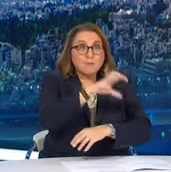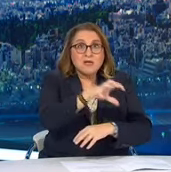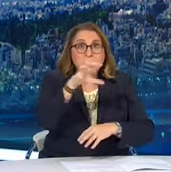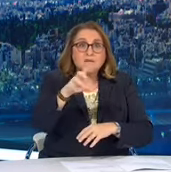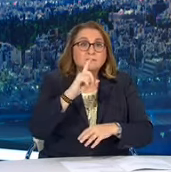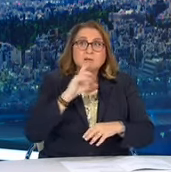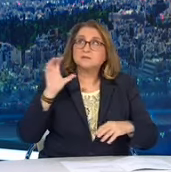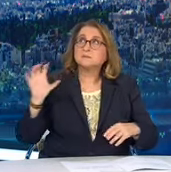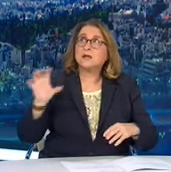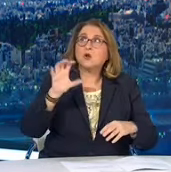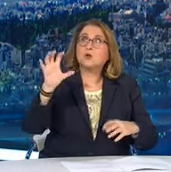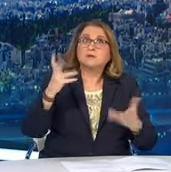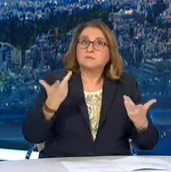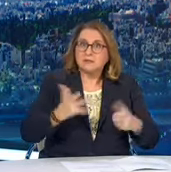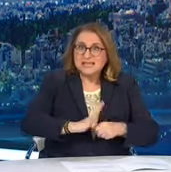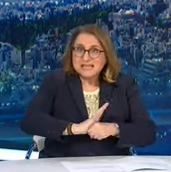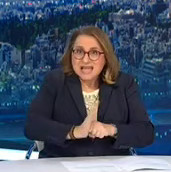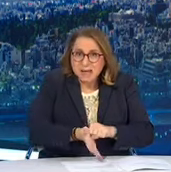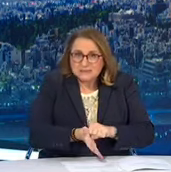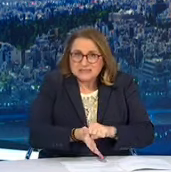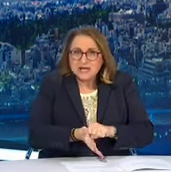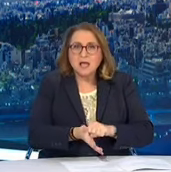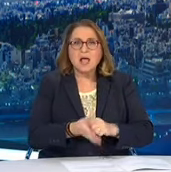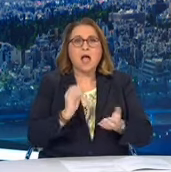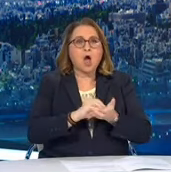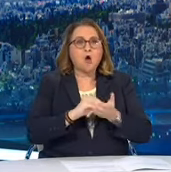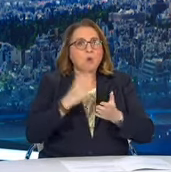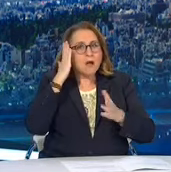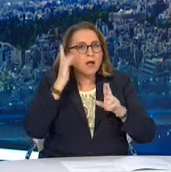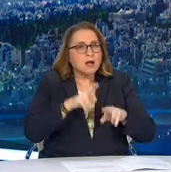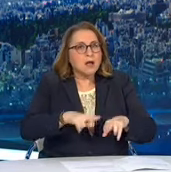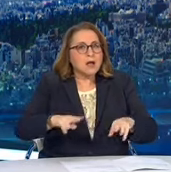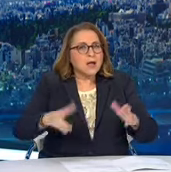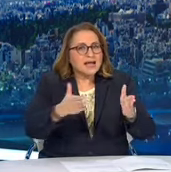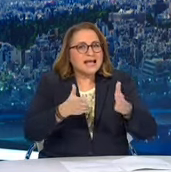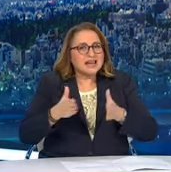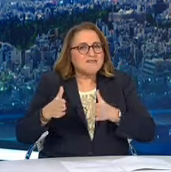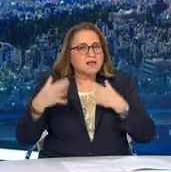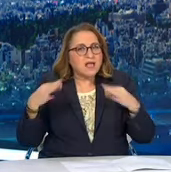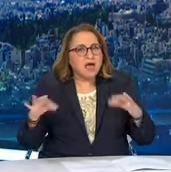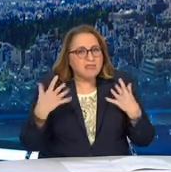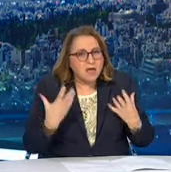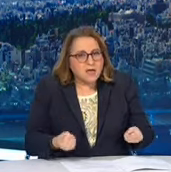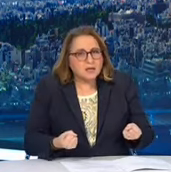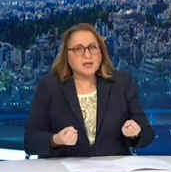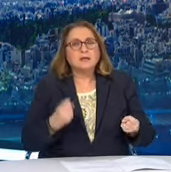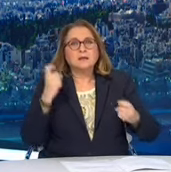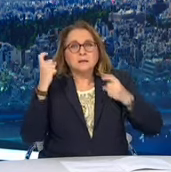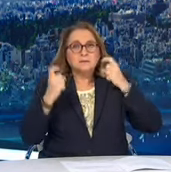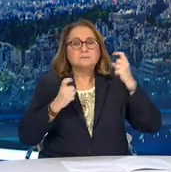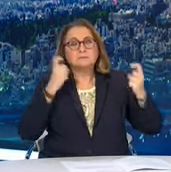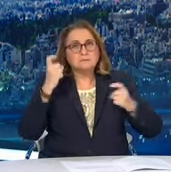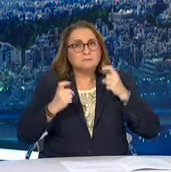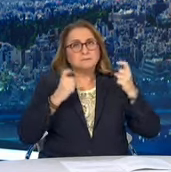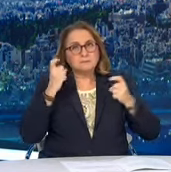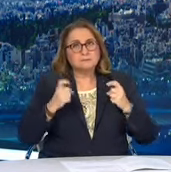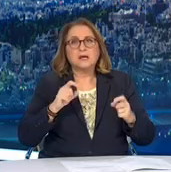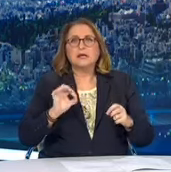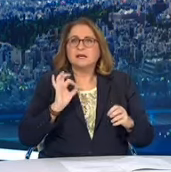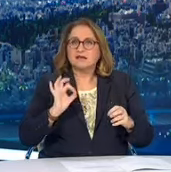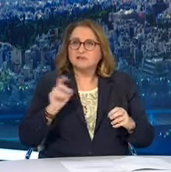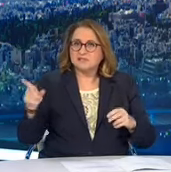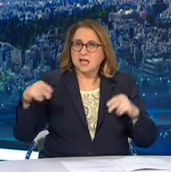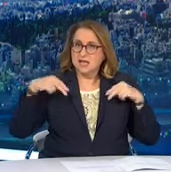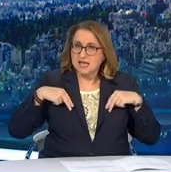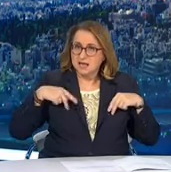γειτονική περιοχή και με βάση αυτή τη συζήτηση και βέβαια δεδομένα προκύπτουν από την ιχνηλάτηση για το οποίο μας ενημερώνει ο